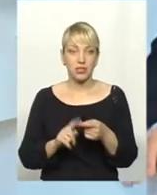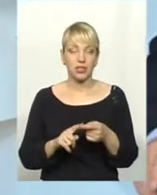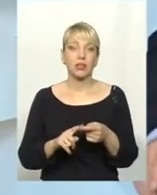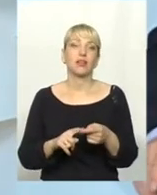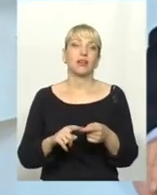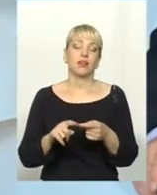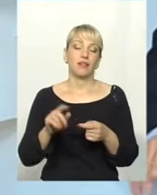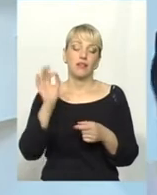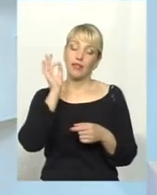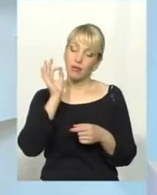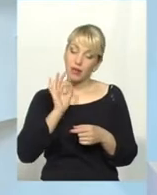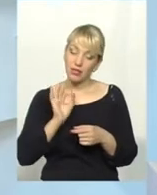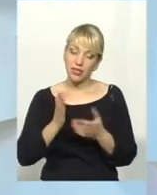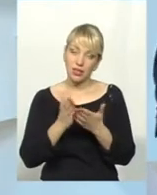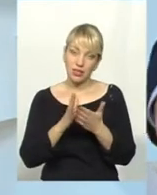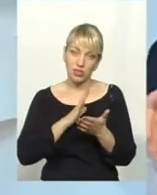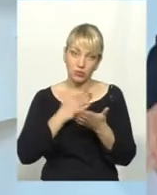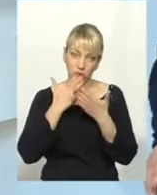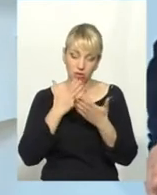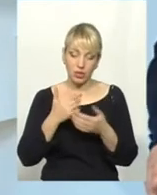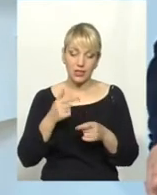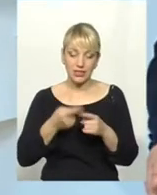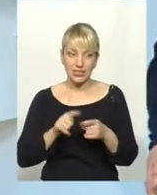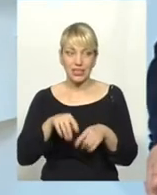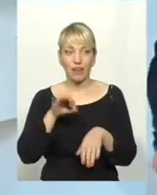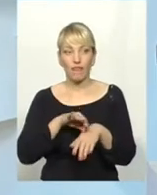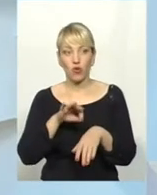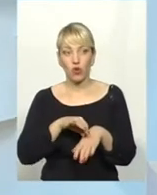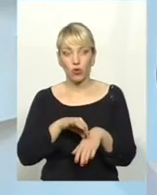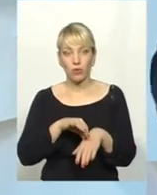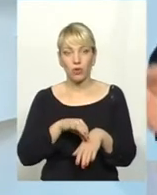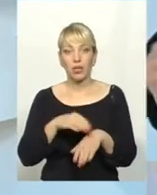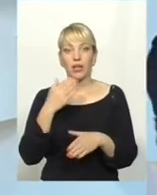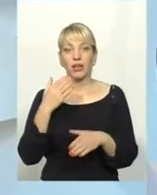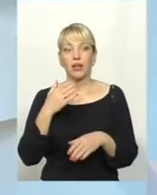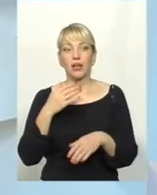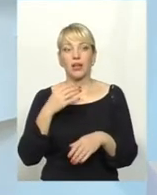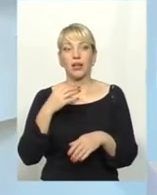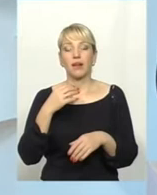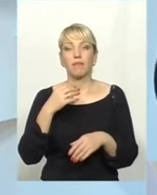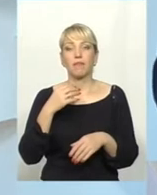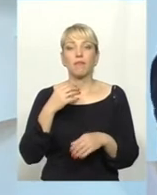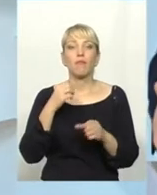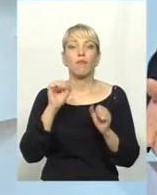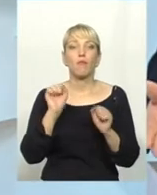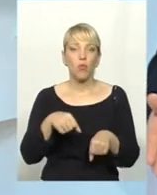німецької. І він пише, що цим хворобою перелой, хоча б раз в житті, страждають